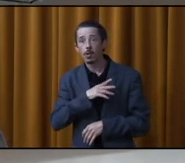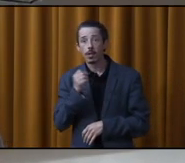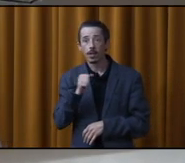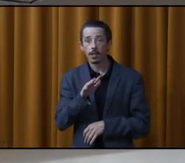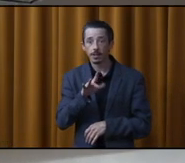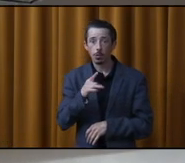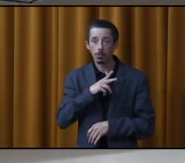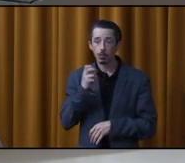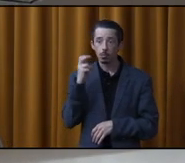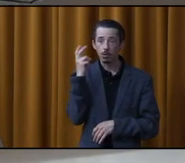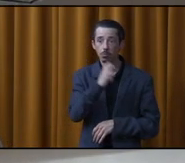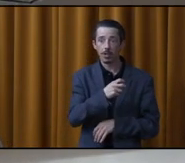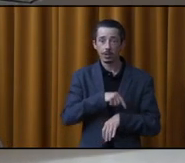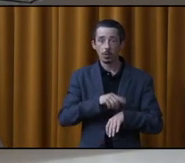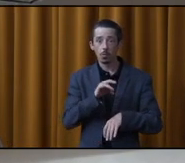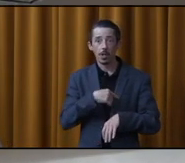dépenses.